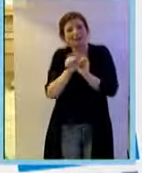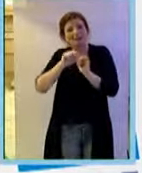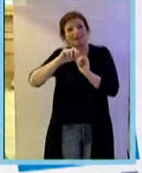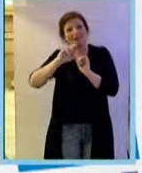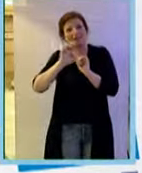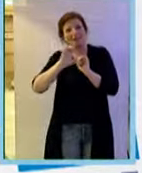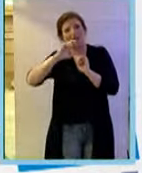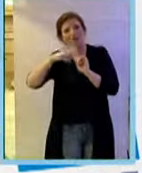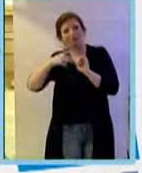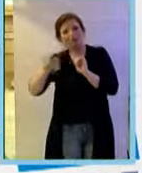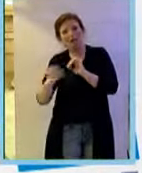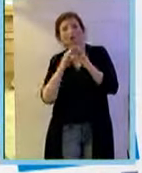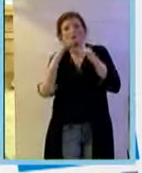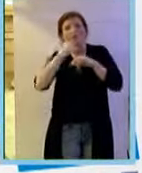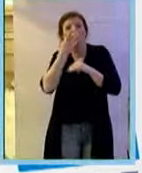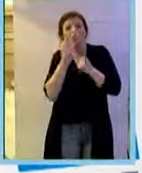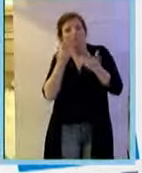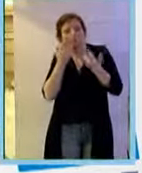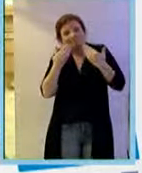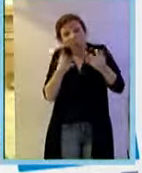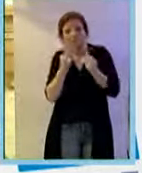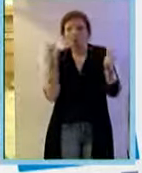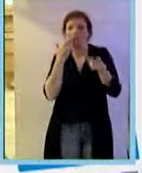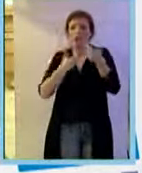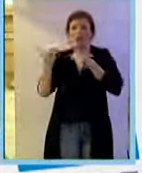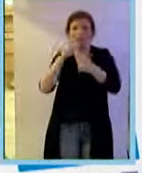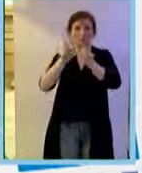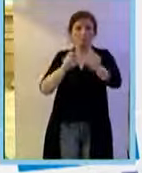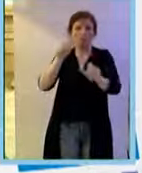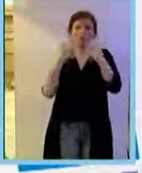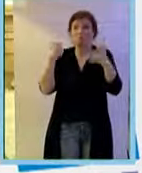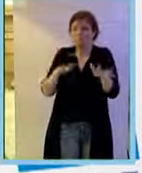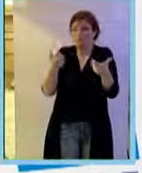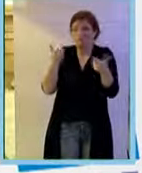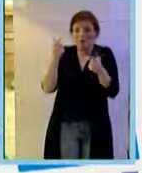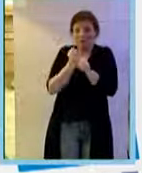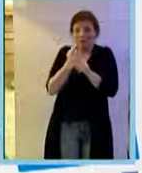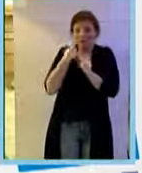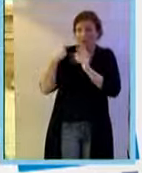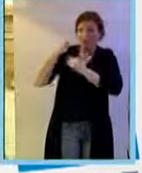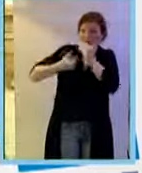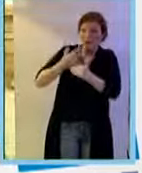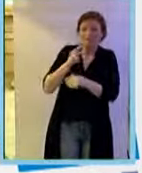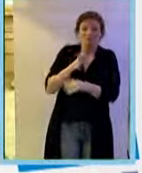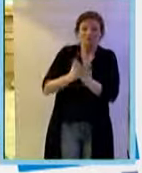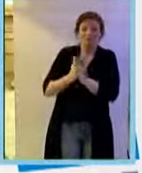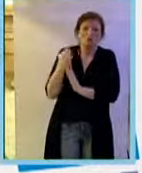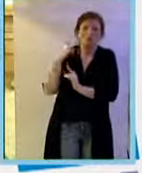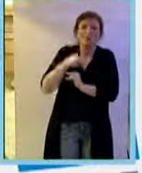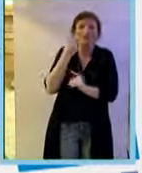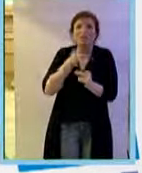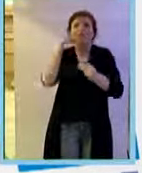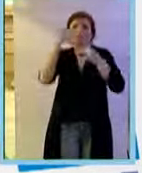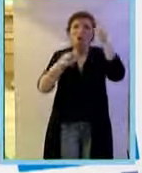voglio ringraziare moltissimi collaboratori questo lavoro va avanti da circa 25 anni ovviamente non posso citare tutti